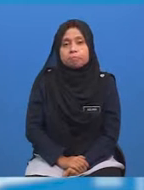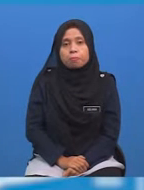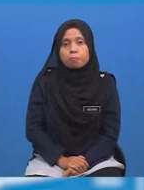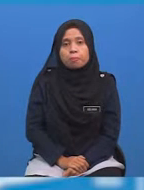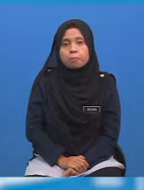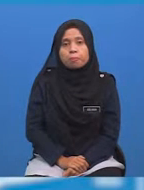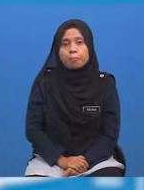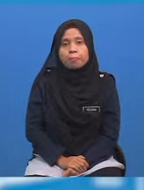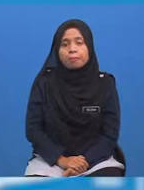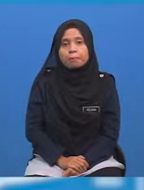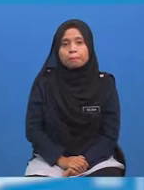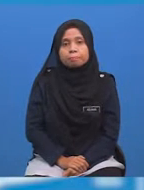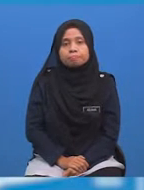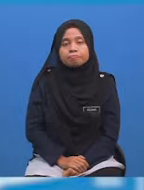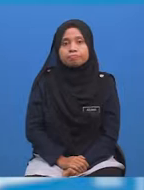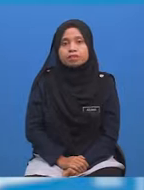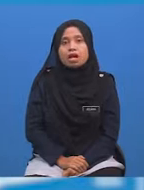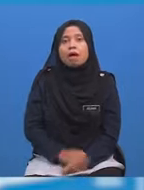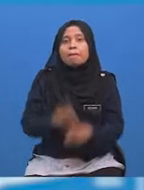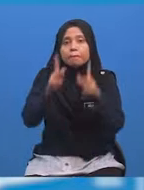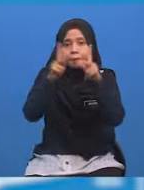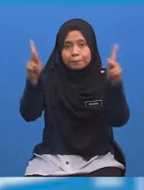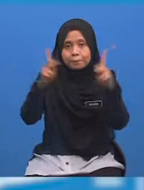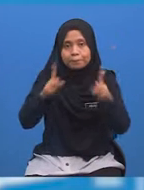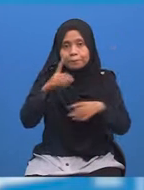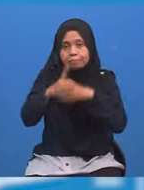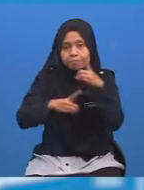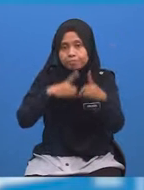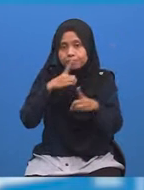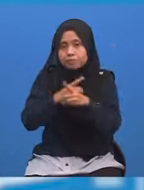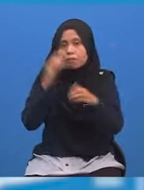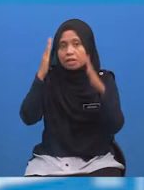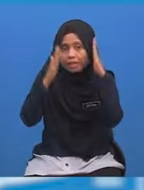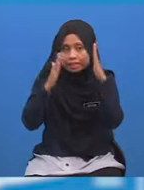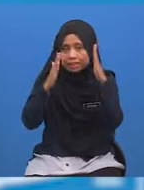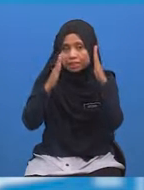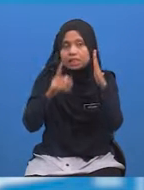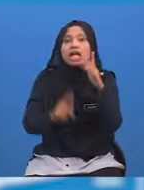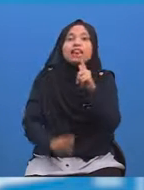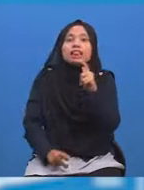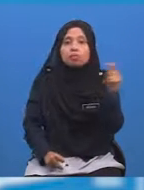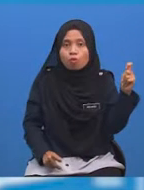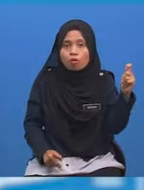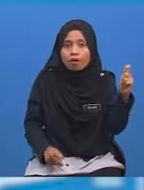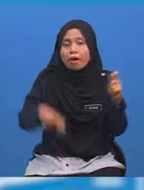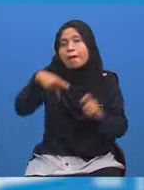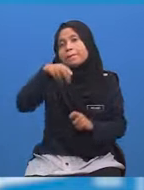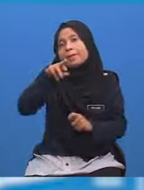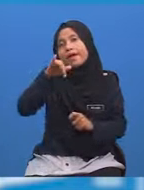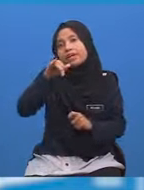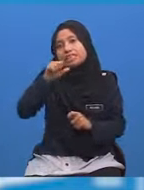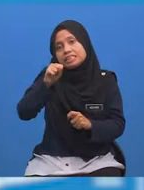Murid-murid Pada peta dunia Malaysia berada di sebelah timur Manakala Paris